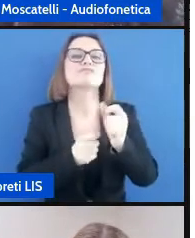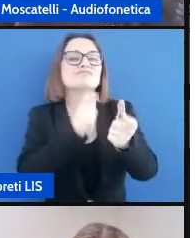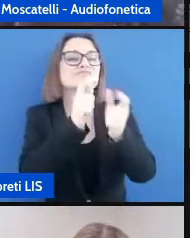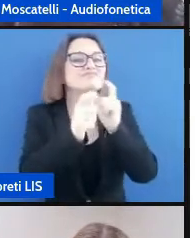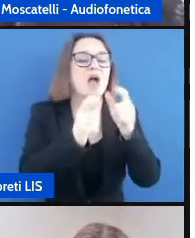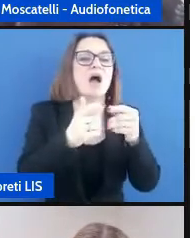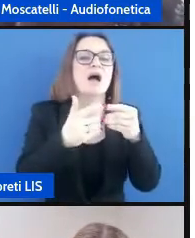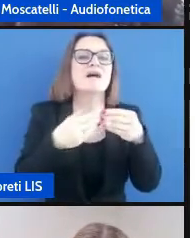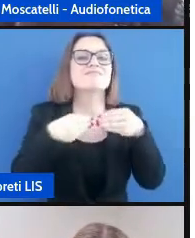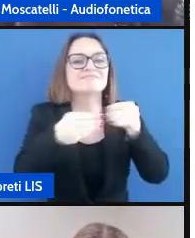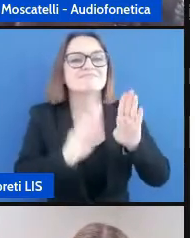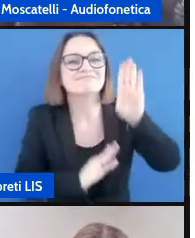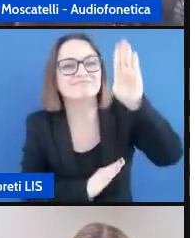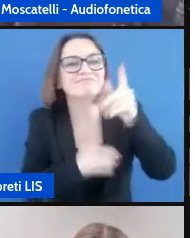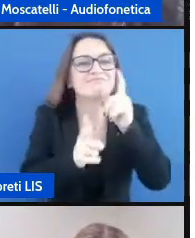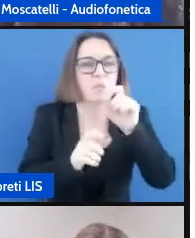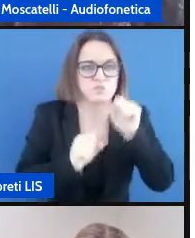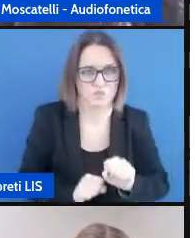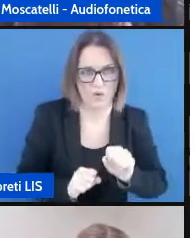'attività